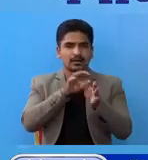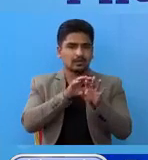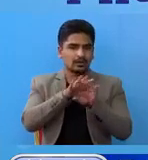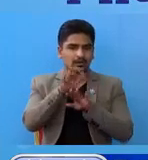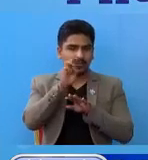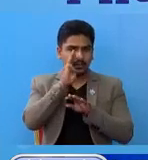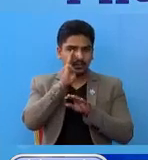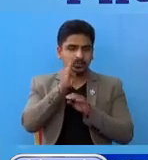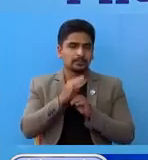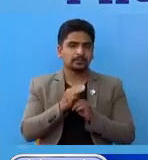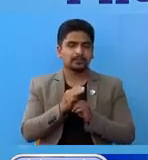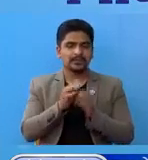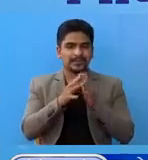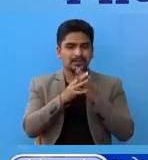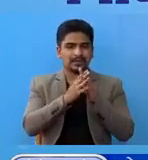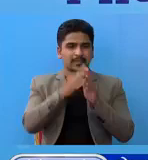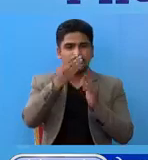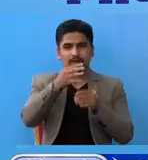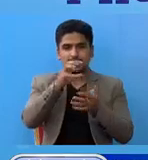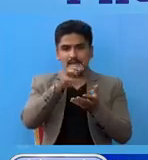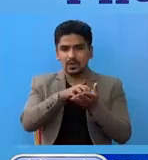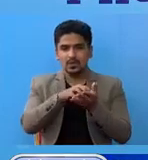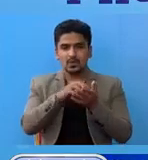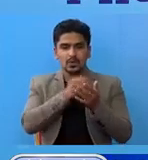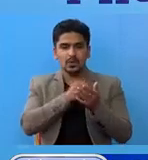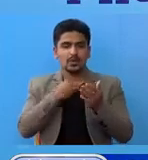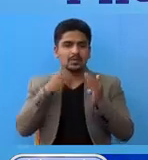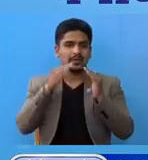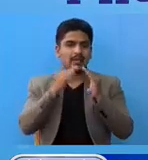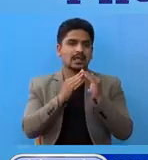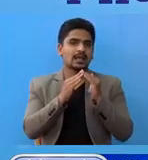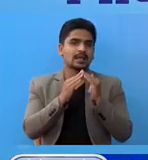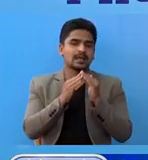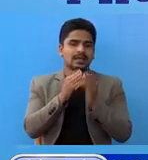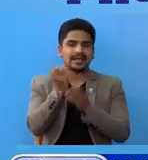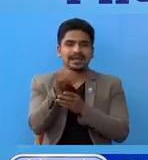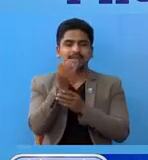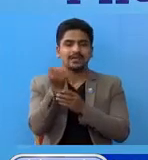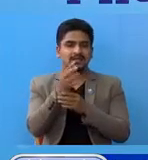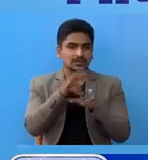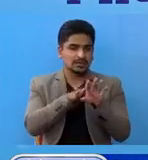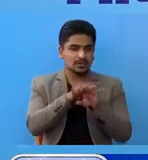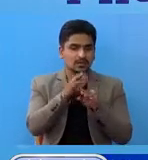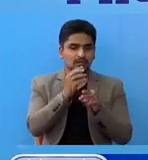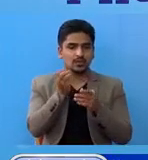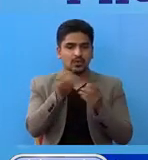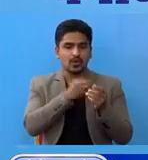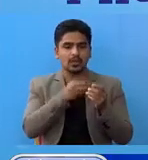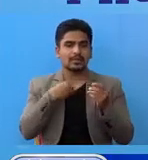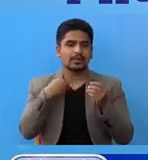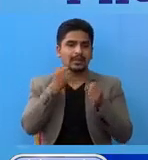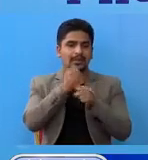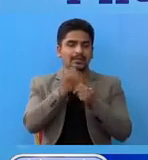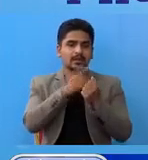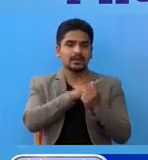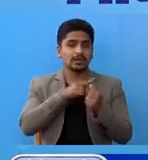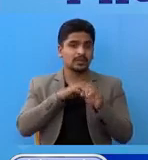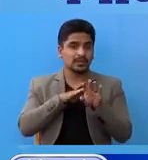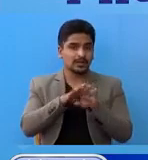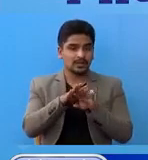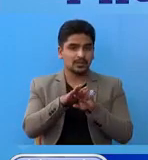भेडवाड ने ठाओ मा अस्पताल का इमर्जेंशी हरू अस्पताल मा काम गरने कर्मचारी हरू